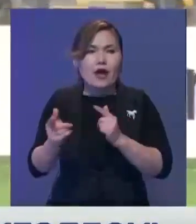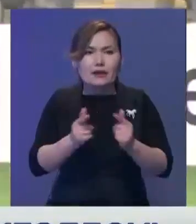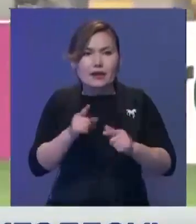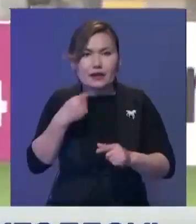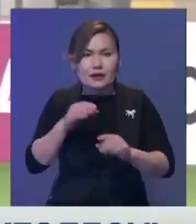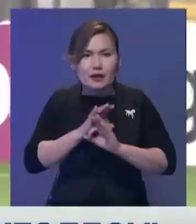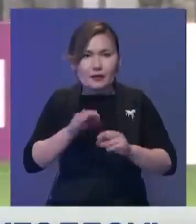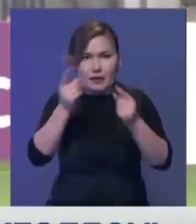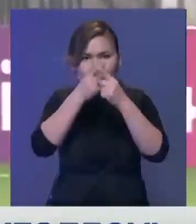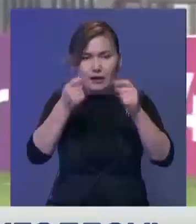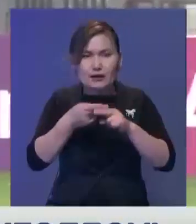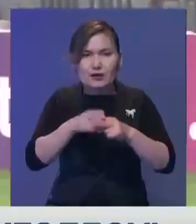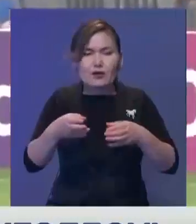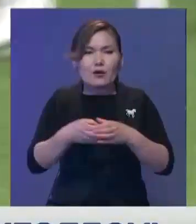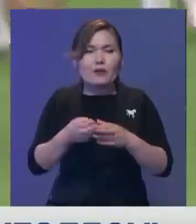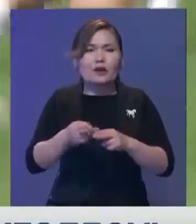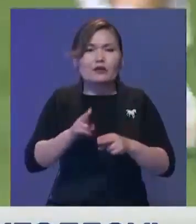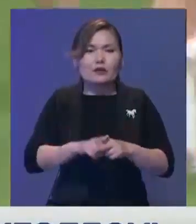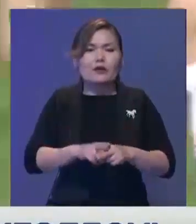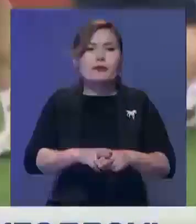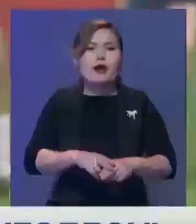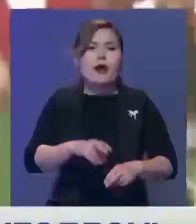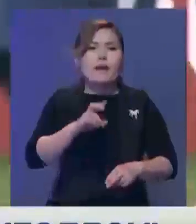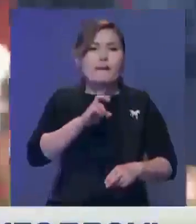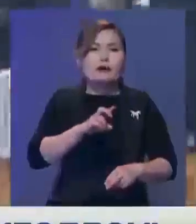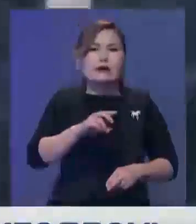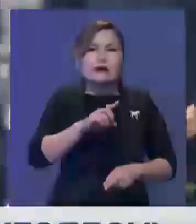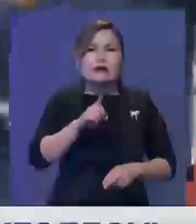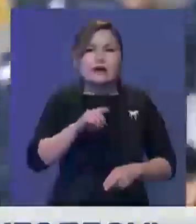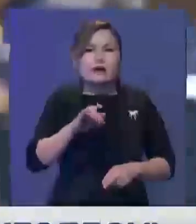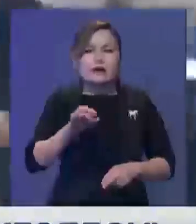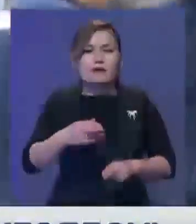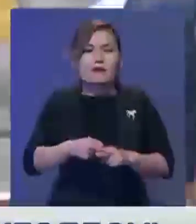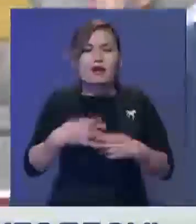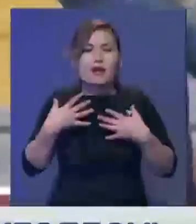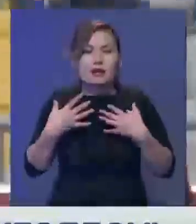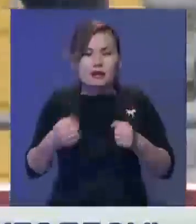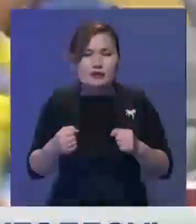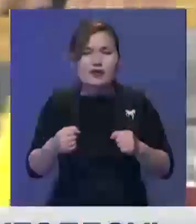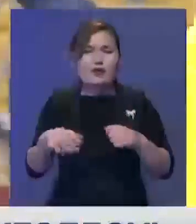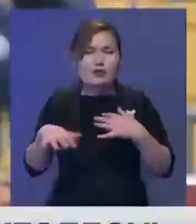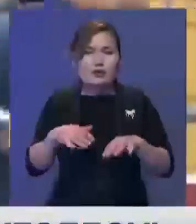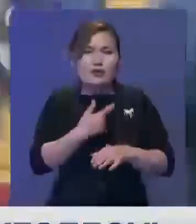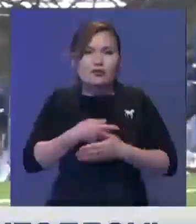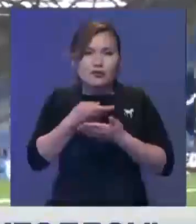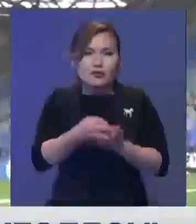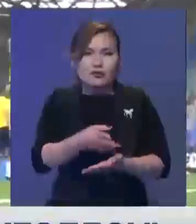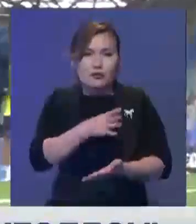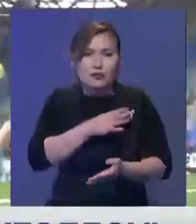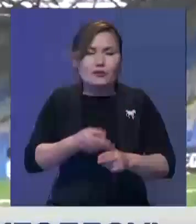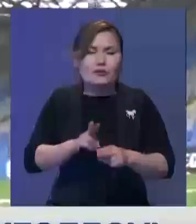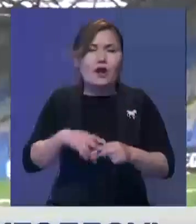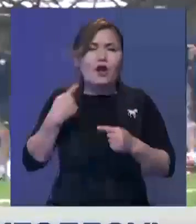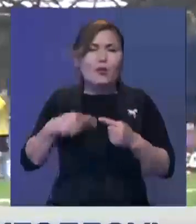Қазақстан құрамасының белді ойыншысына баланатын бақтиер зайну дейініфтің денсаулыға сыр беріп, кездесуден сырт қалатына мәлім бол.